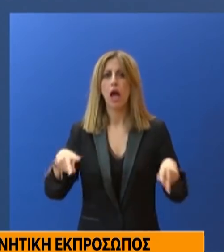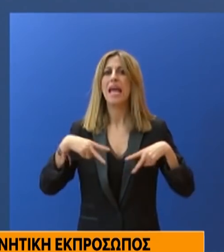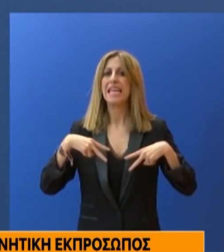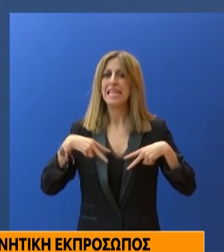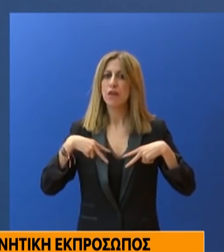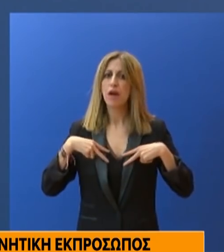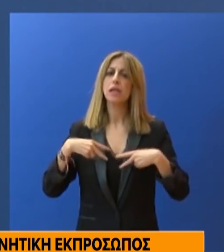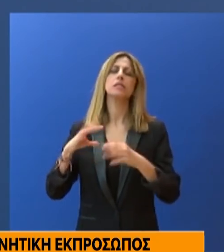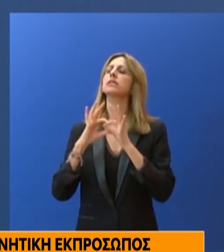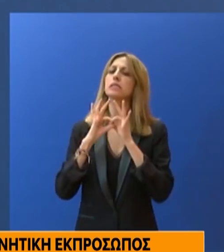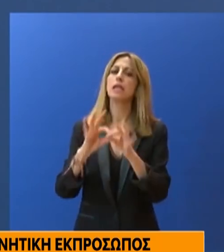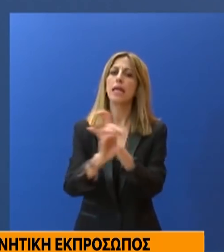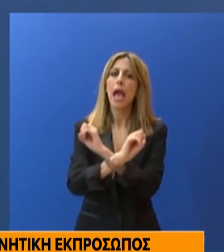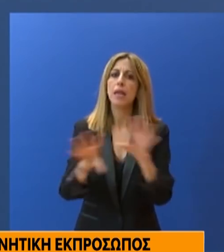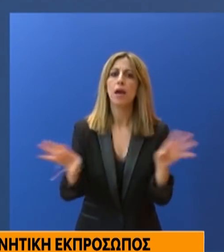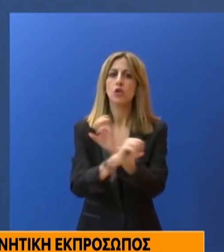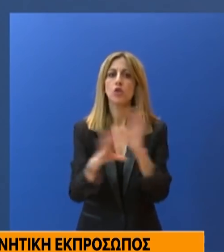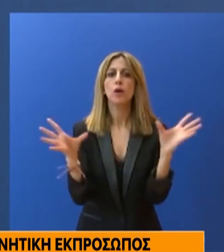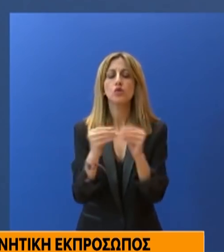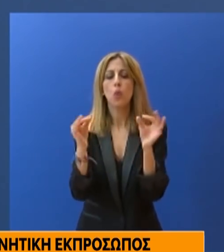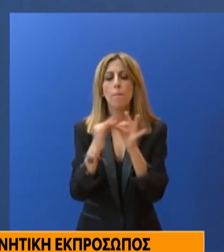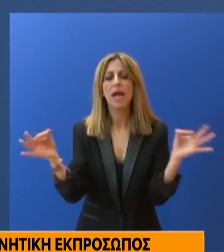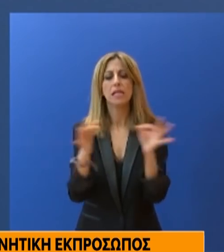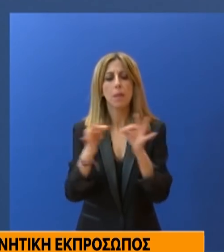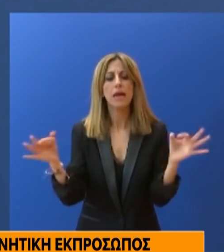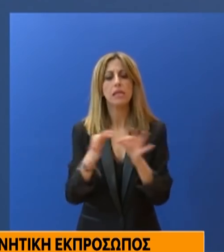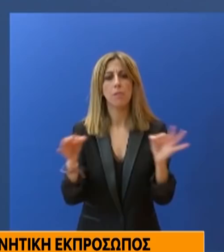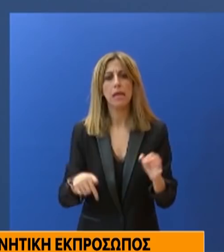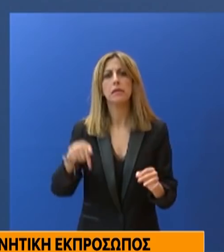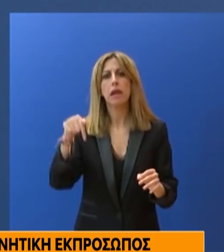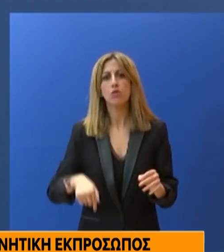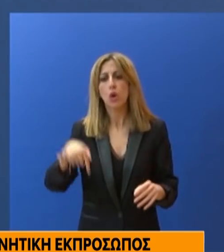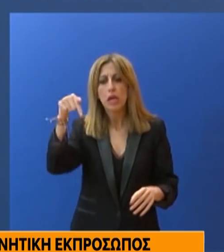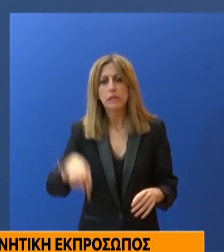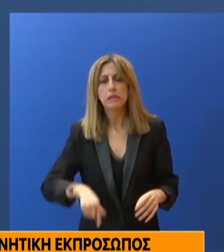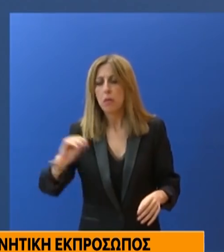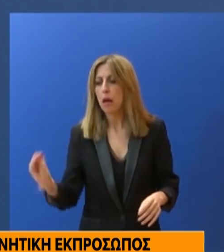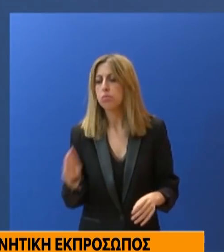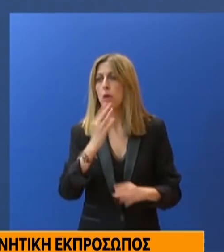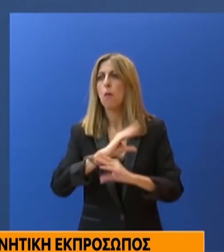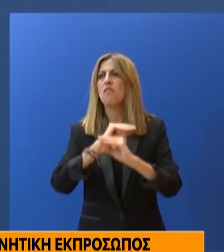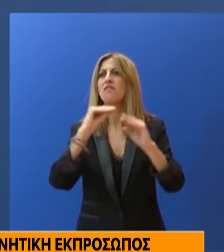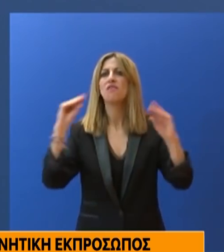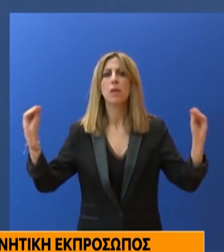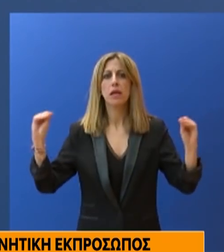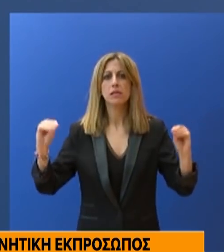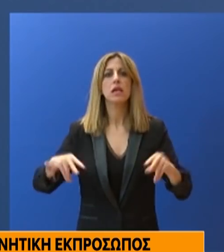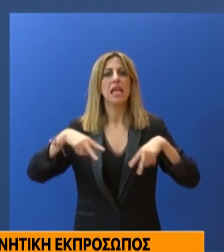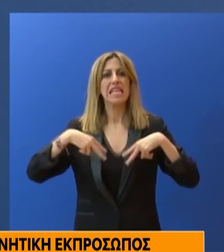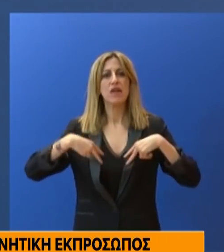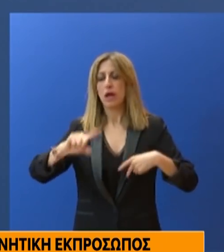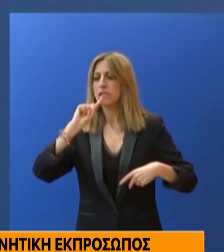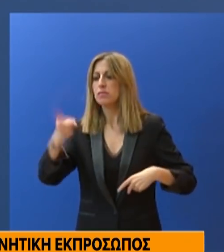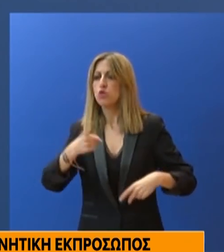λαμβάνει. Οι φήμες που διακινούνται τις τελευταίες ώρες περί καθολικής απαγόρευσης κυκλοφορίας επιτείνουν τη σύγχυση και